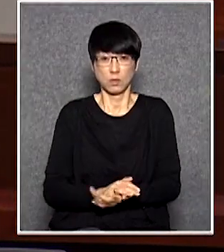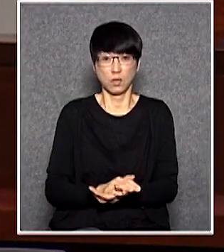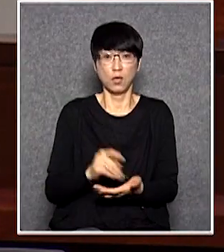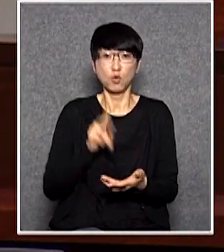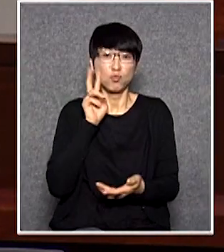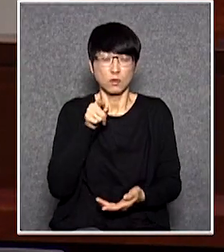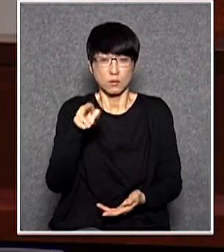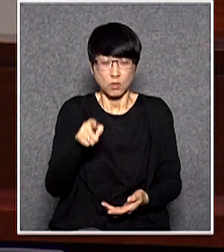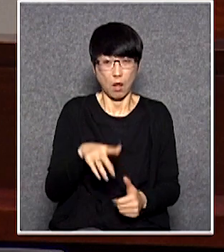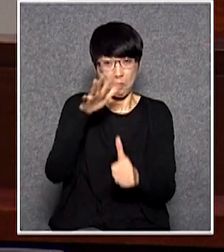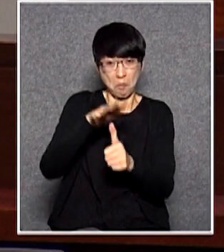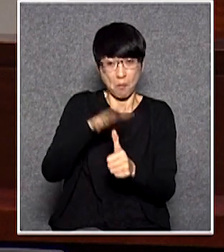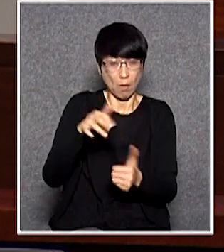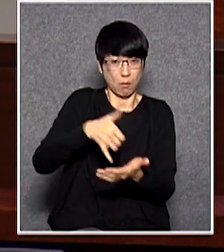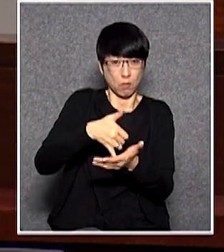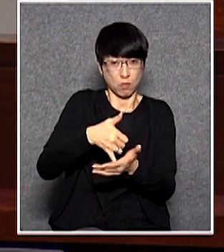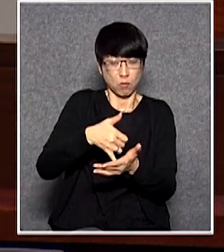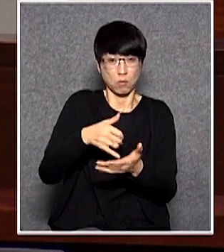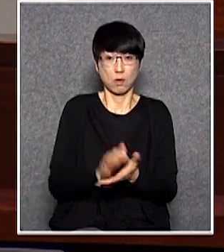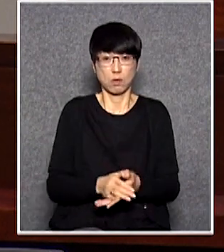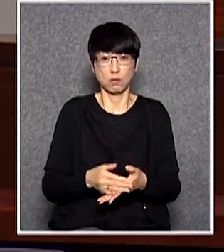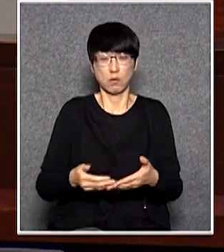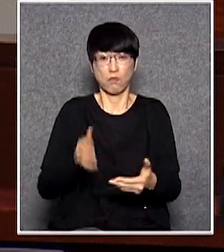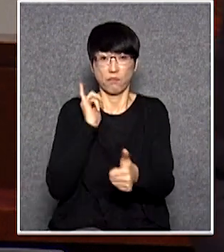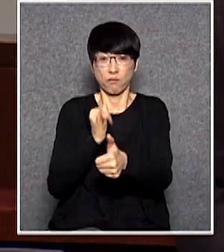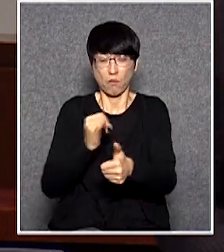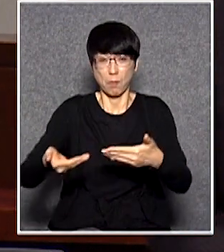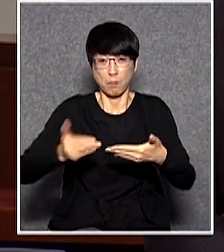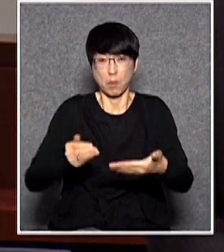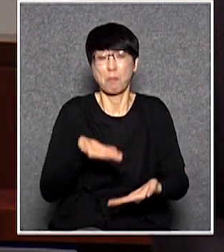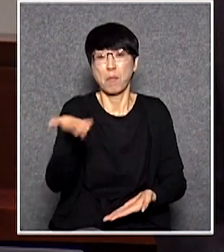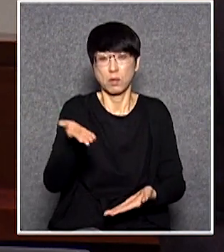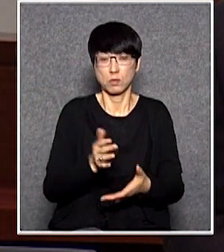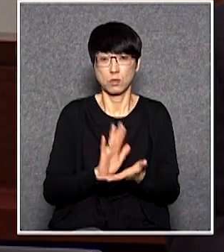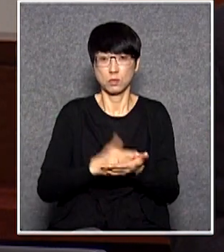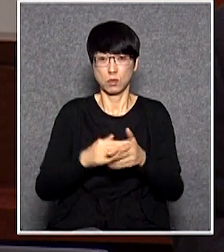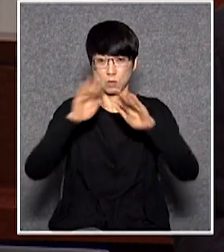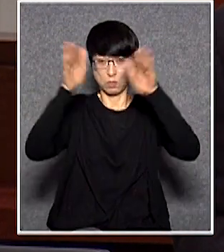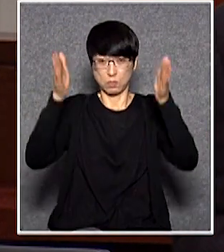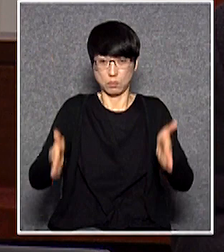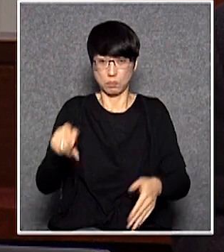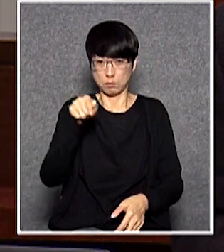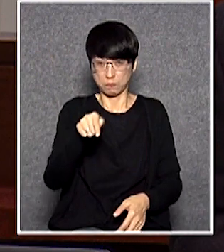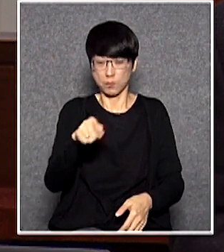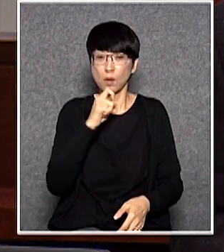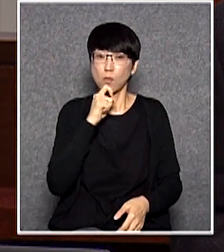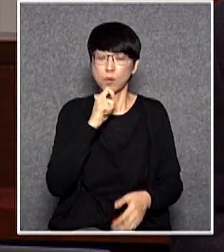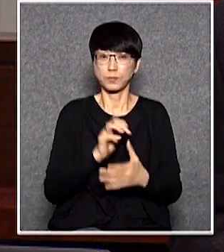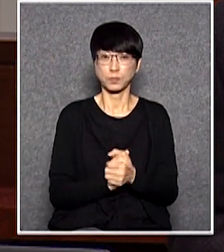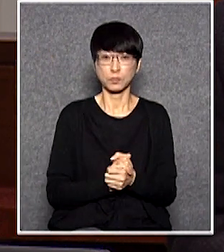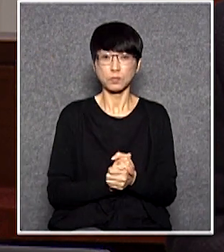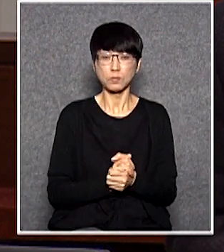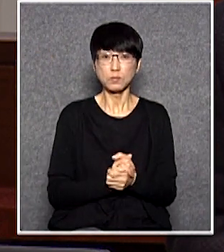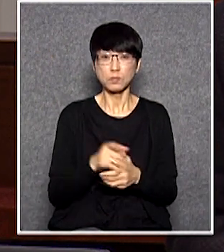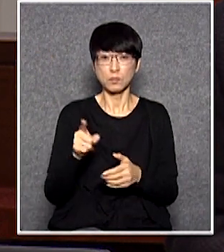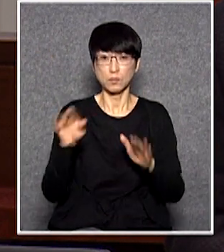樣子很欺負的你就出他都很聰明但是店鋪那些有間店鋪在那裡跑得